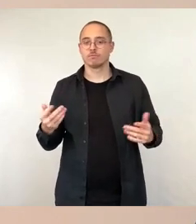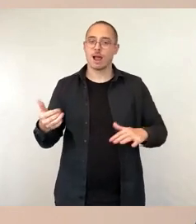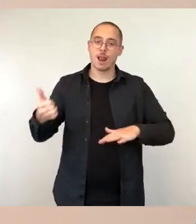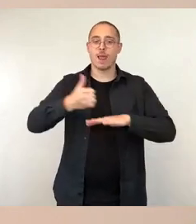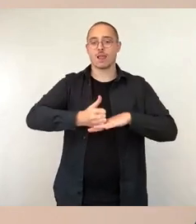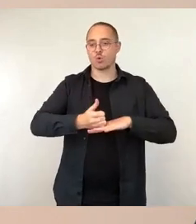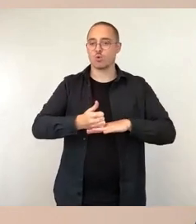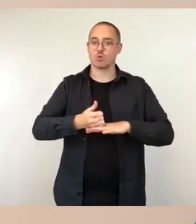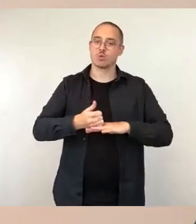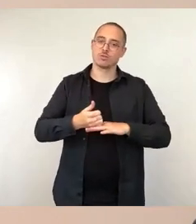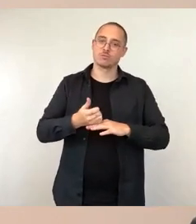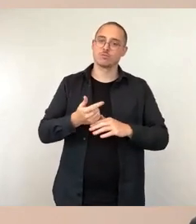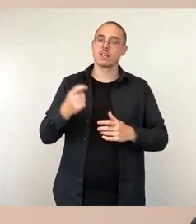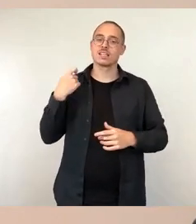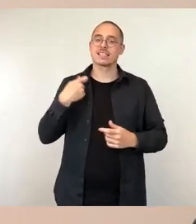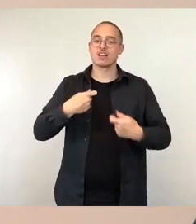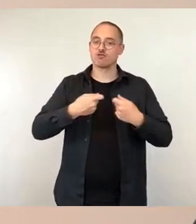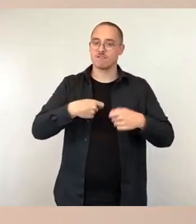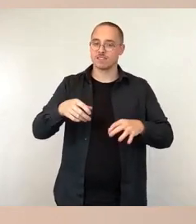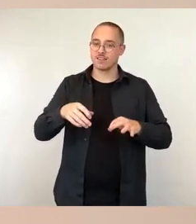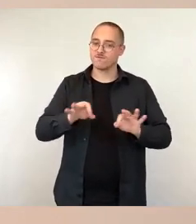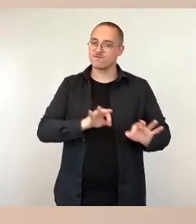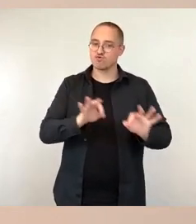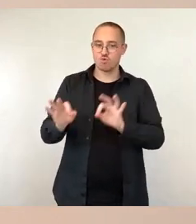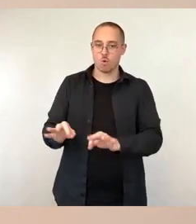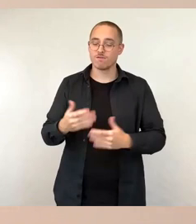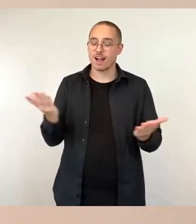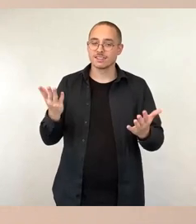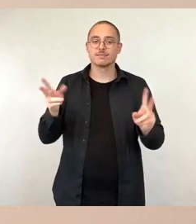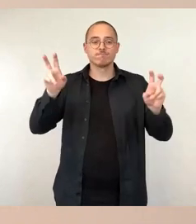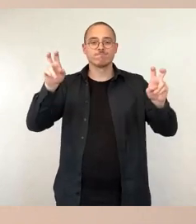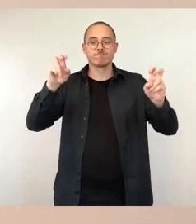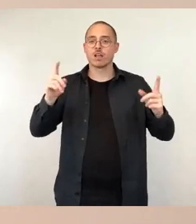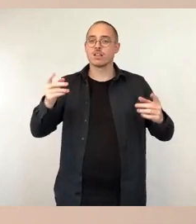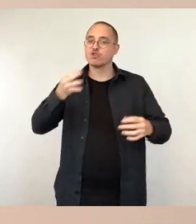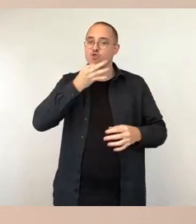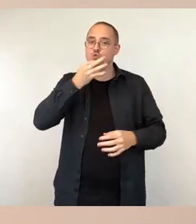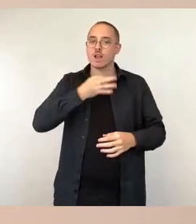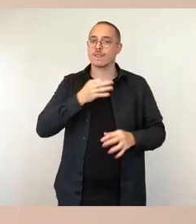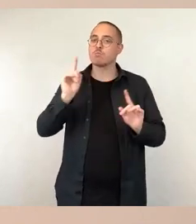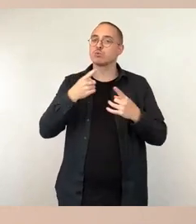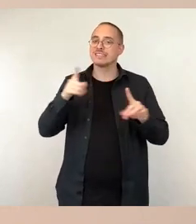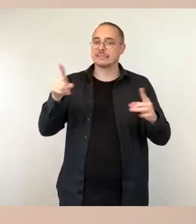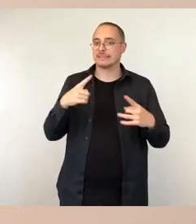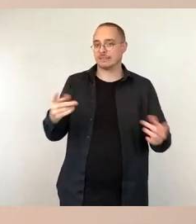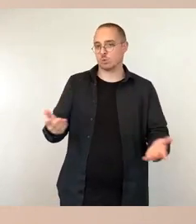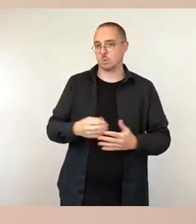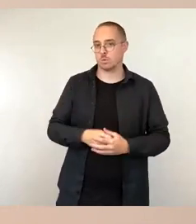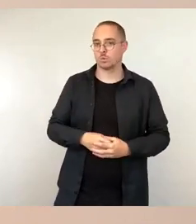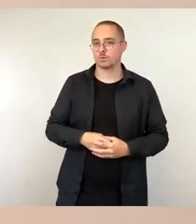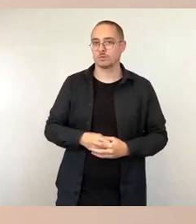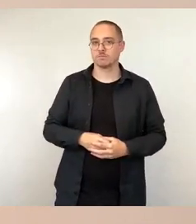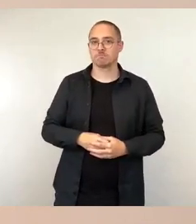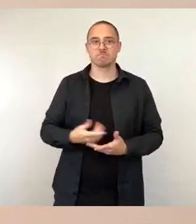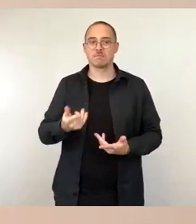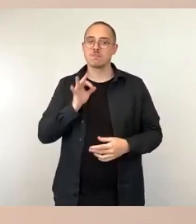Vorstufe ist zum Landeswettbewerb und dann Bundeswettbewerb Jugendmusiziert für sehr talentierte Kinder und